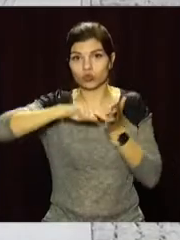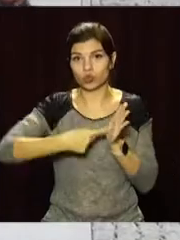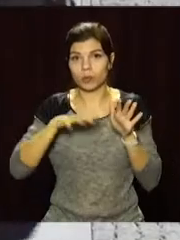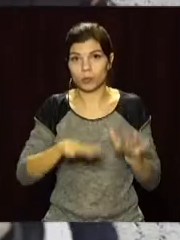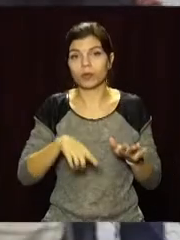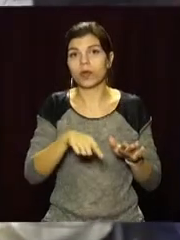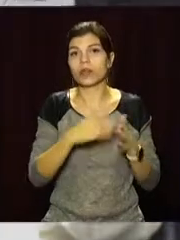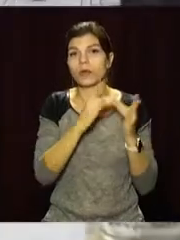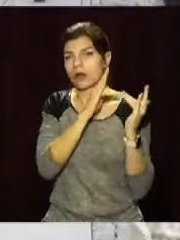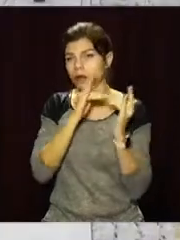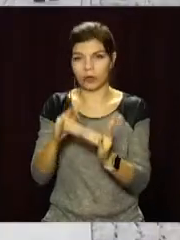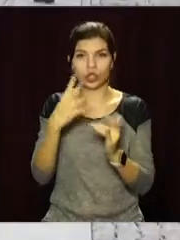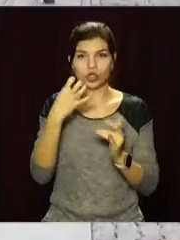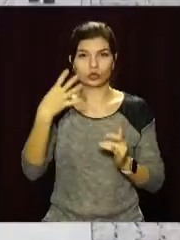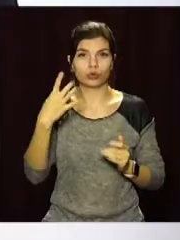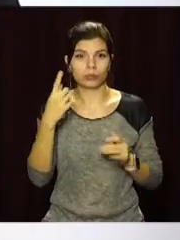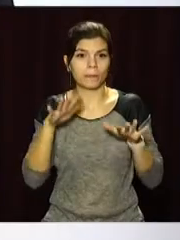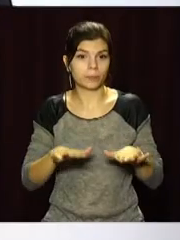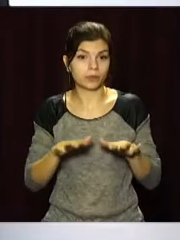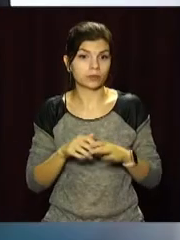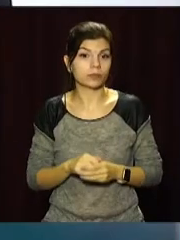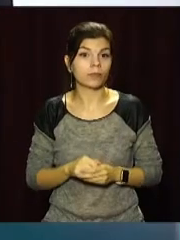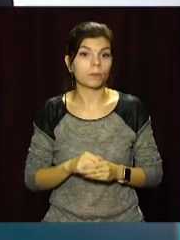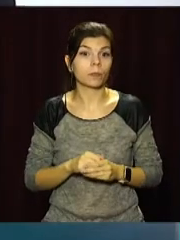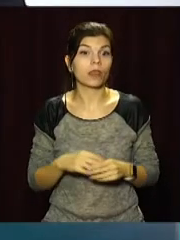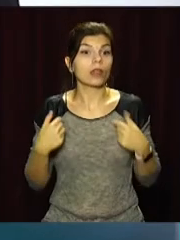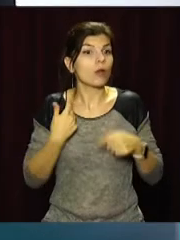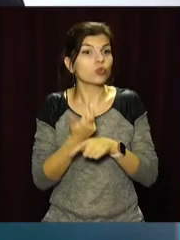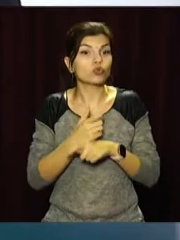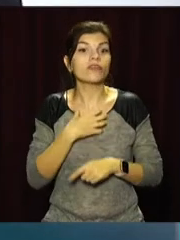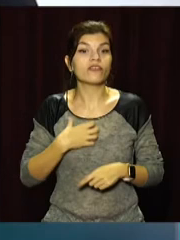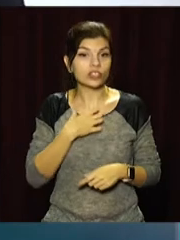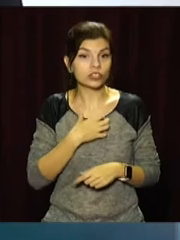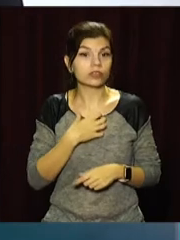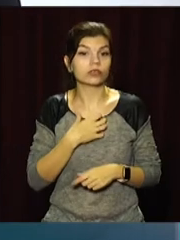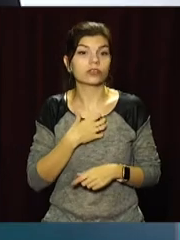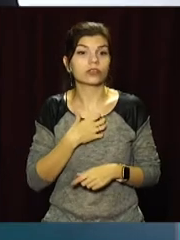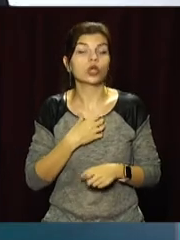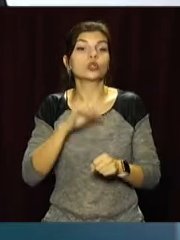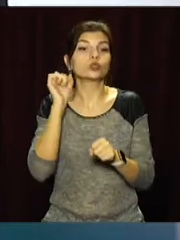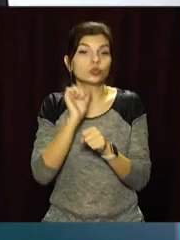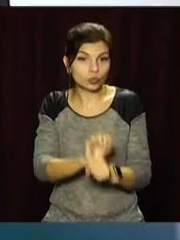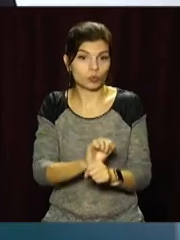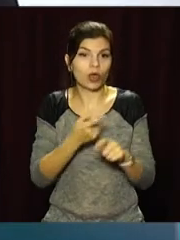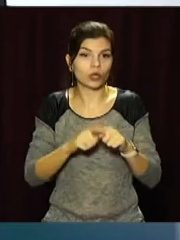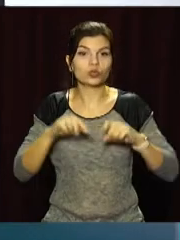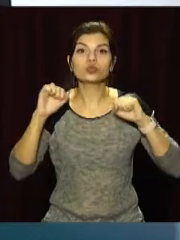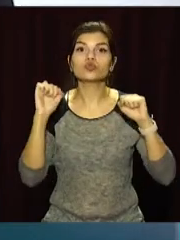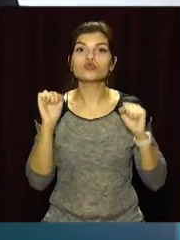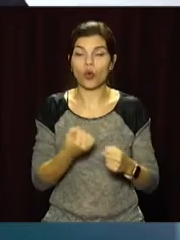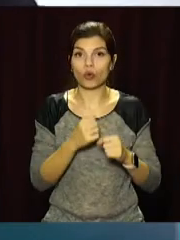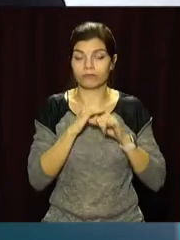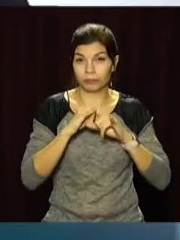440 місць. Нам дуже важливо зупинити ту швидкість, якою